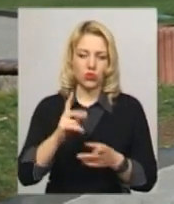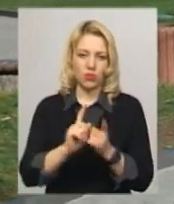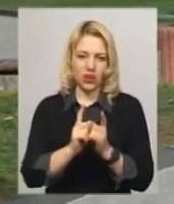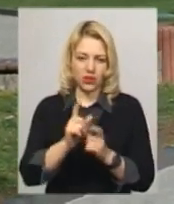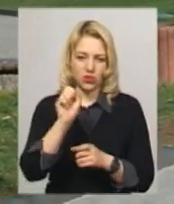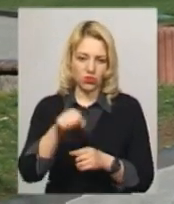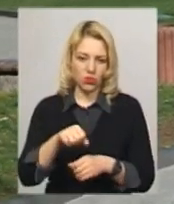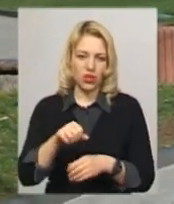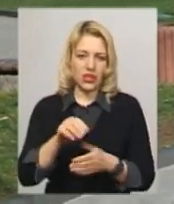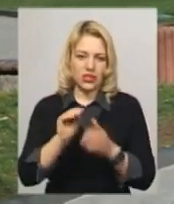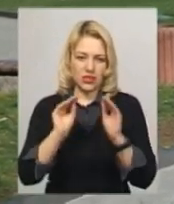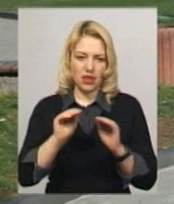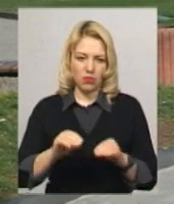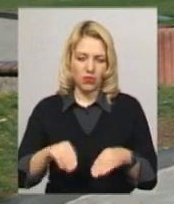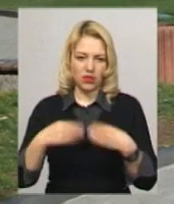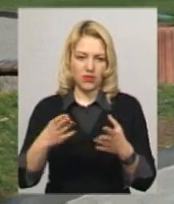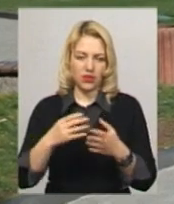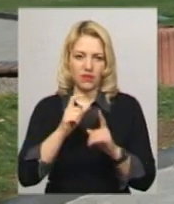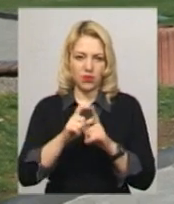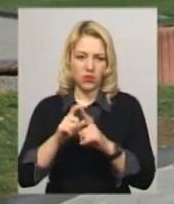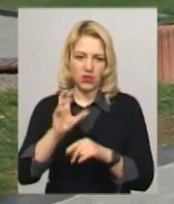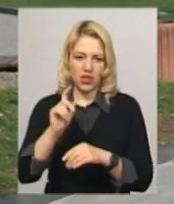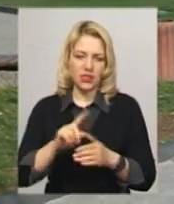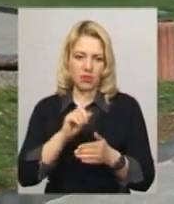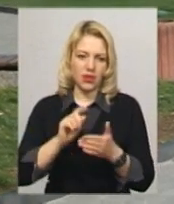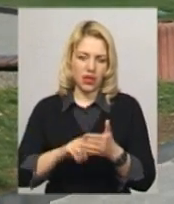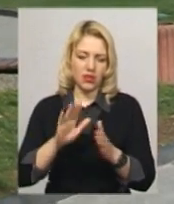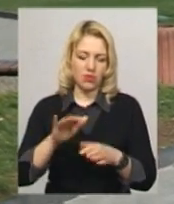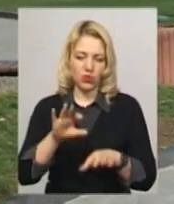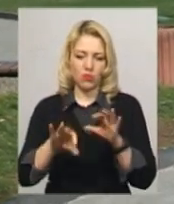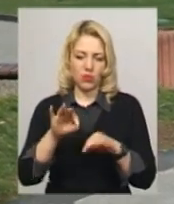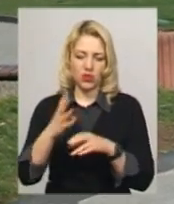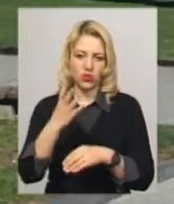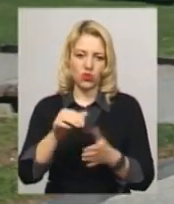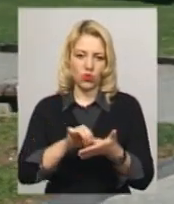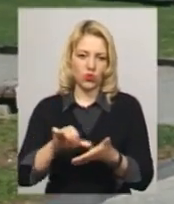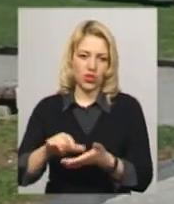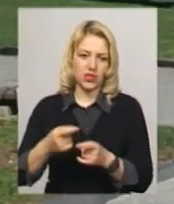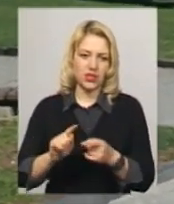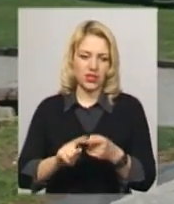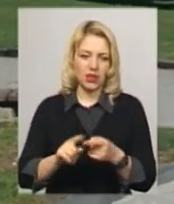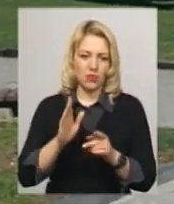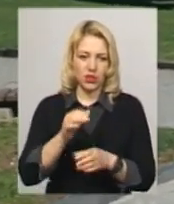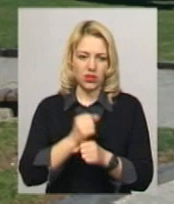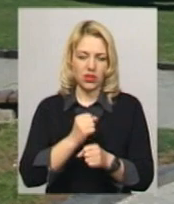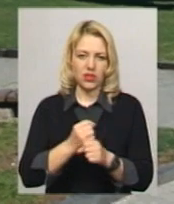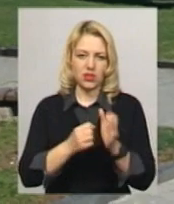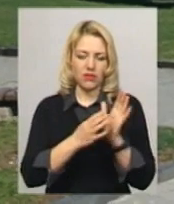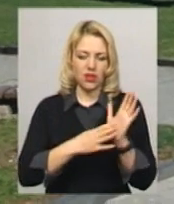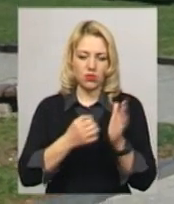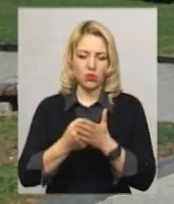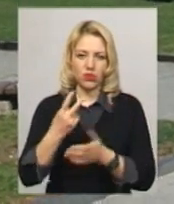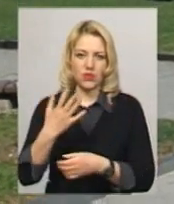заповнював та віддавав відповіді на запитання. І вже потім куратори відібрали чотирьох учасників. Діятиме з 19 по